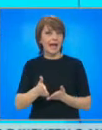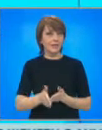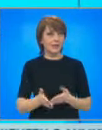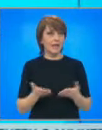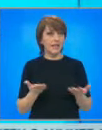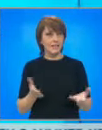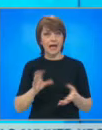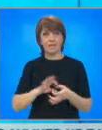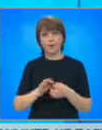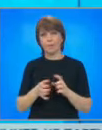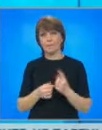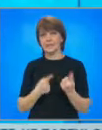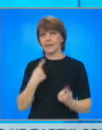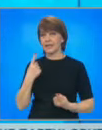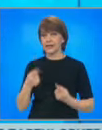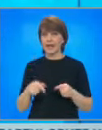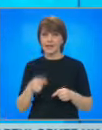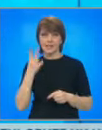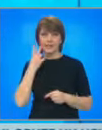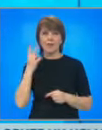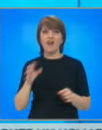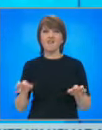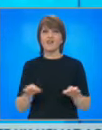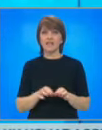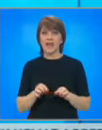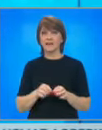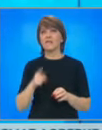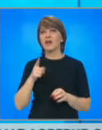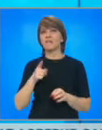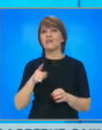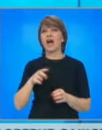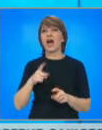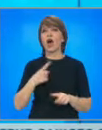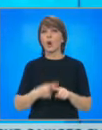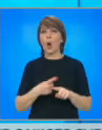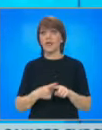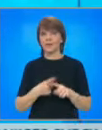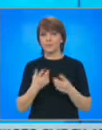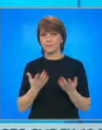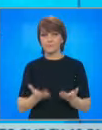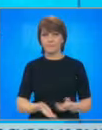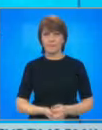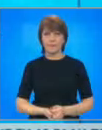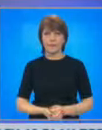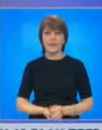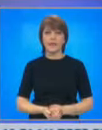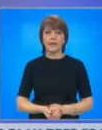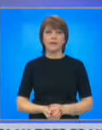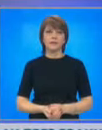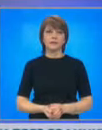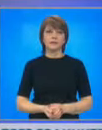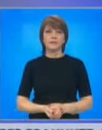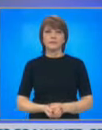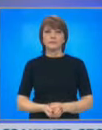към Олимпийските игри в Пекин, където днес стана ясен финалът в турнира по хокей. Налед при мъжете, Ильяна Енев е в студиото с повече подробности.